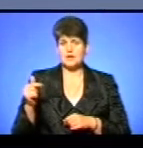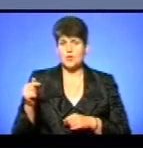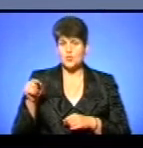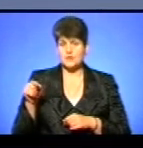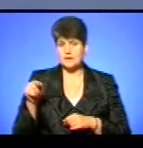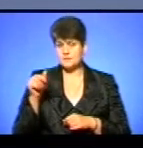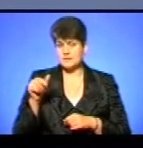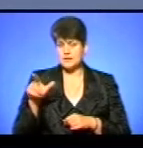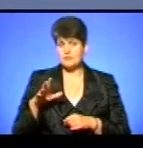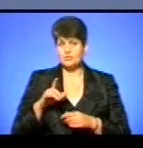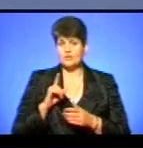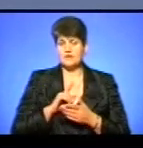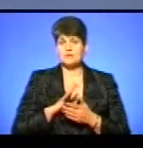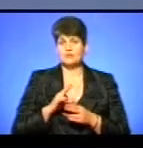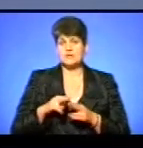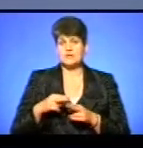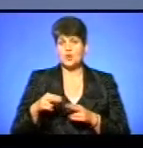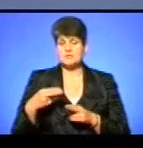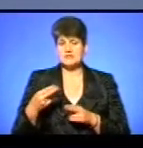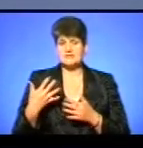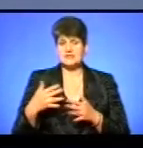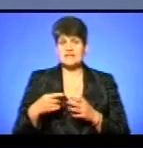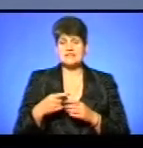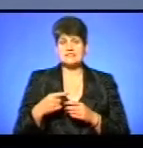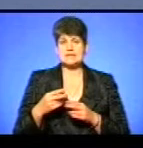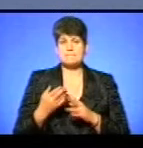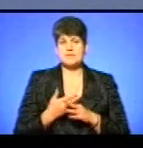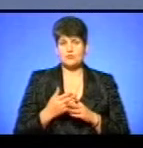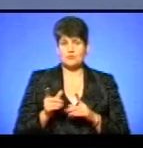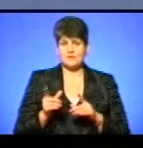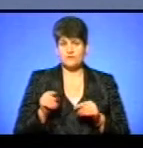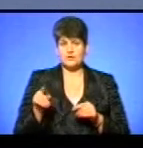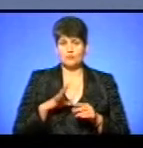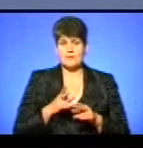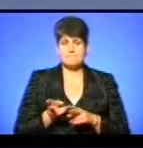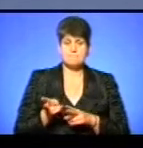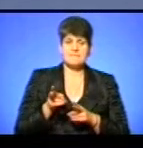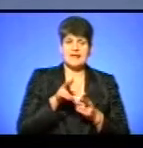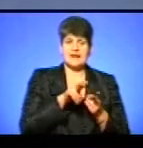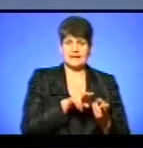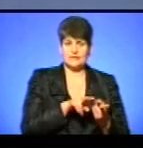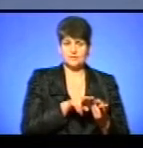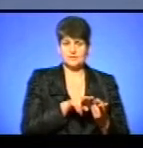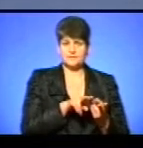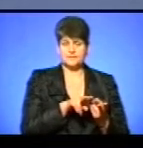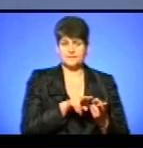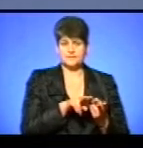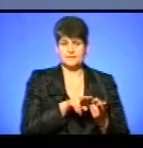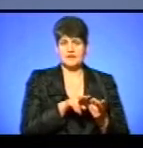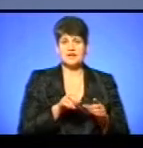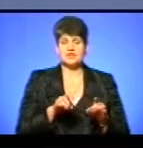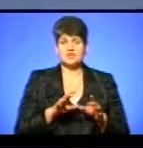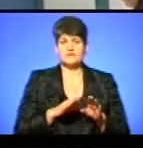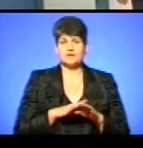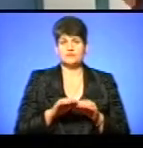повинні були йти на компенсацію у повтратах за пільгові перевезення. Вони були перекинуті через рішення виконавчого